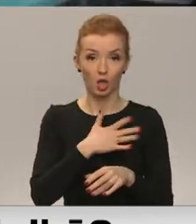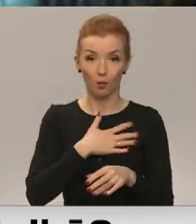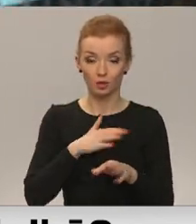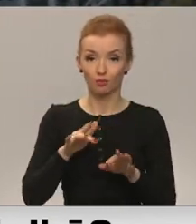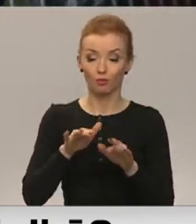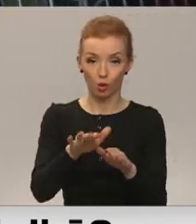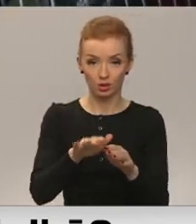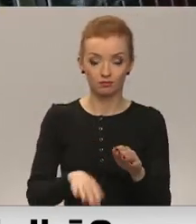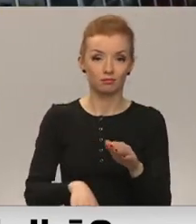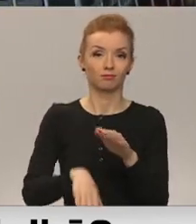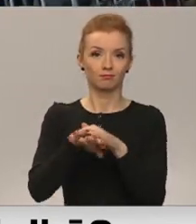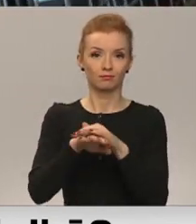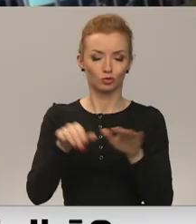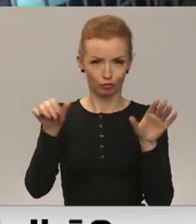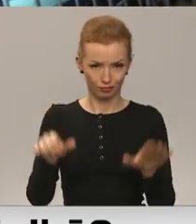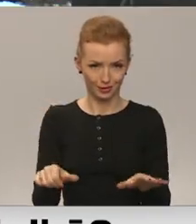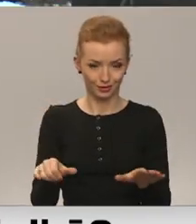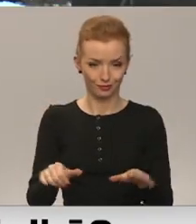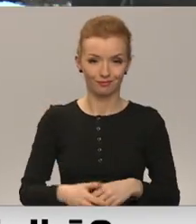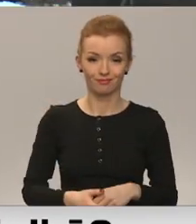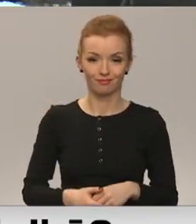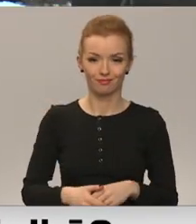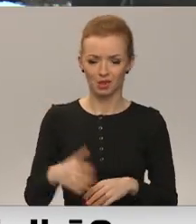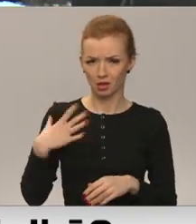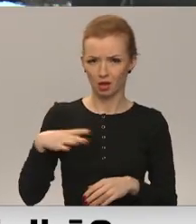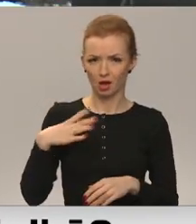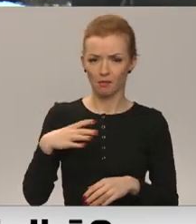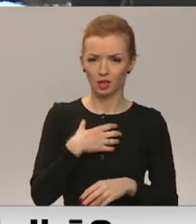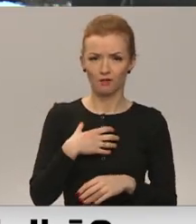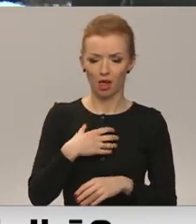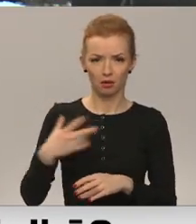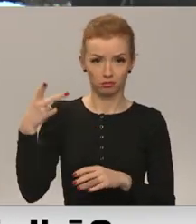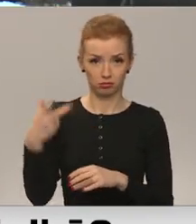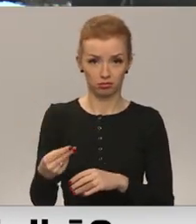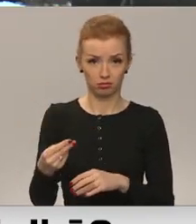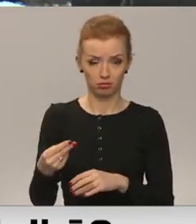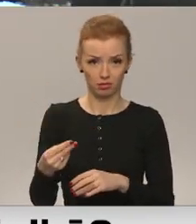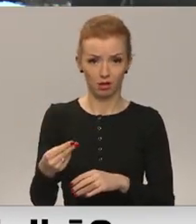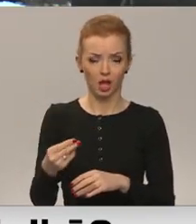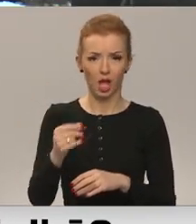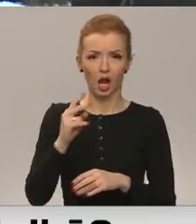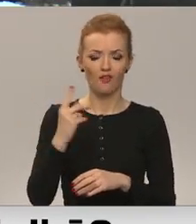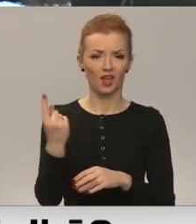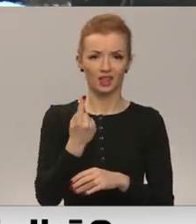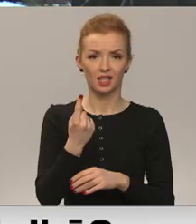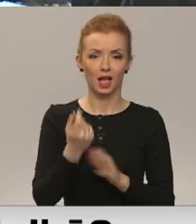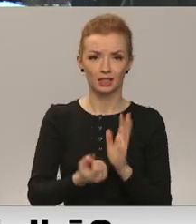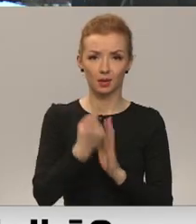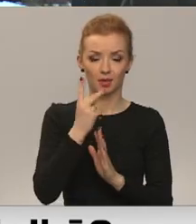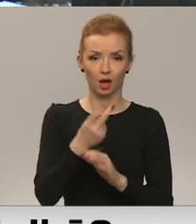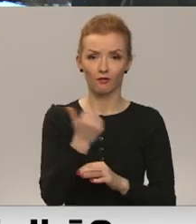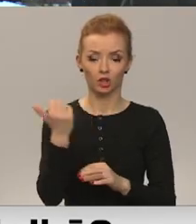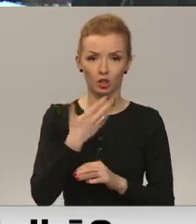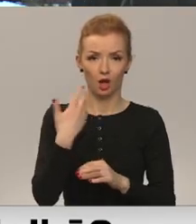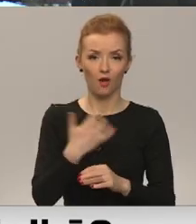nedrīkst būt ilgāks par sešiem mēnešiem. Kāpēc viņš ir jāietinazēt minot vienīgo iemeslu, viņš nav adaptēts